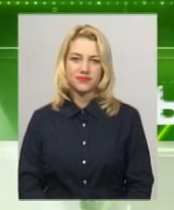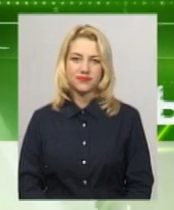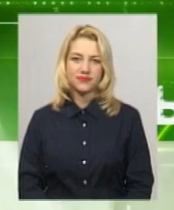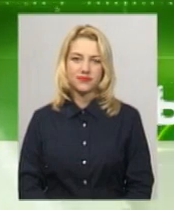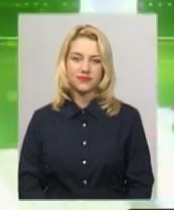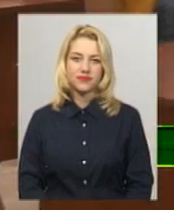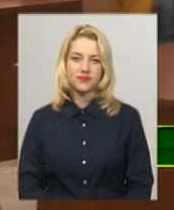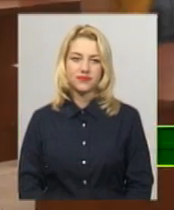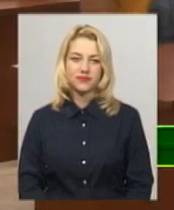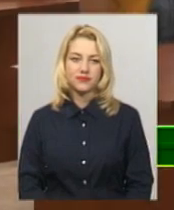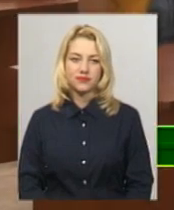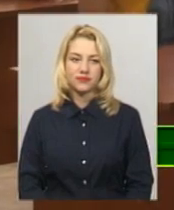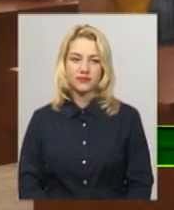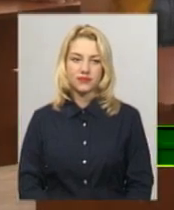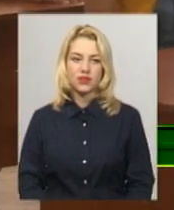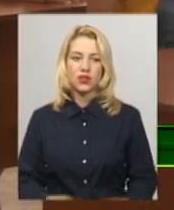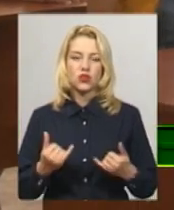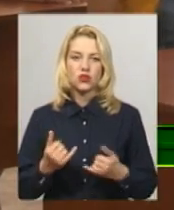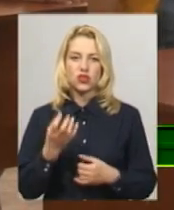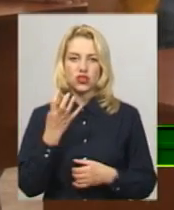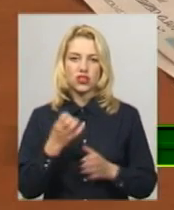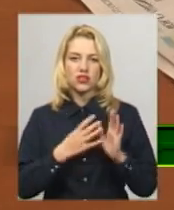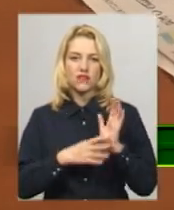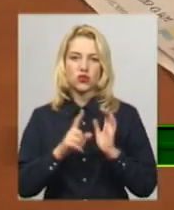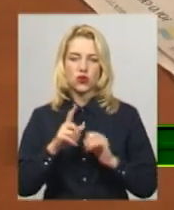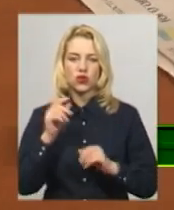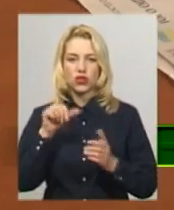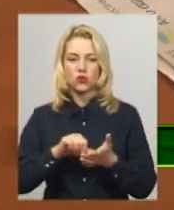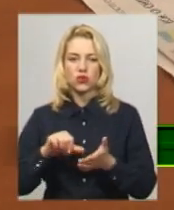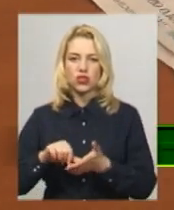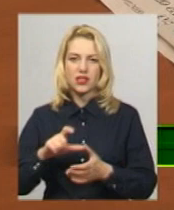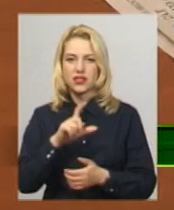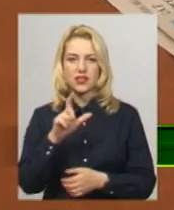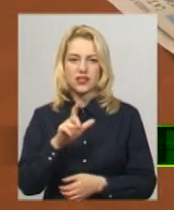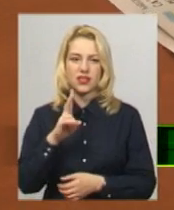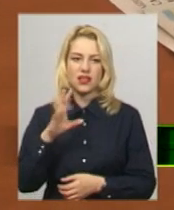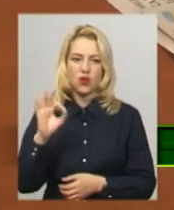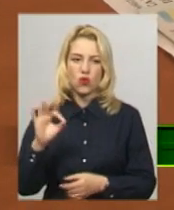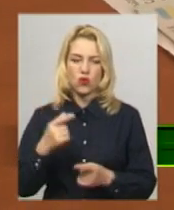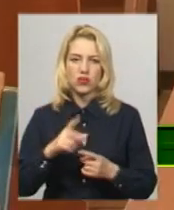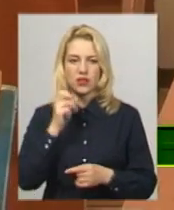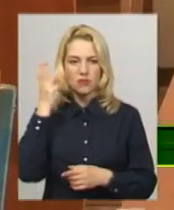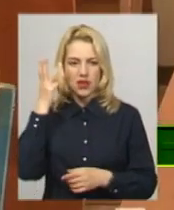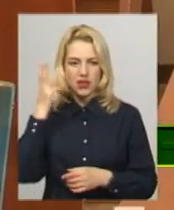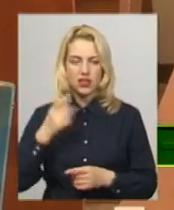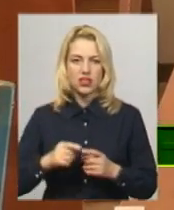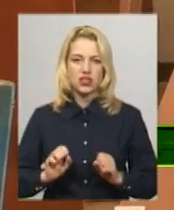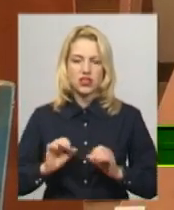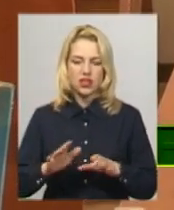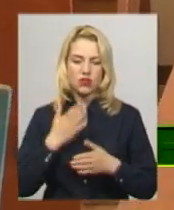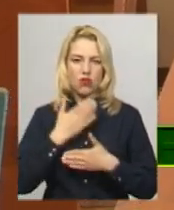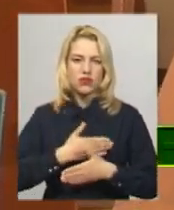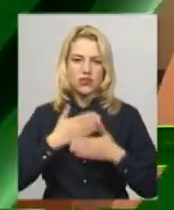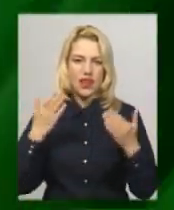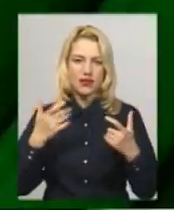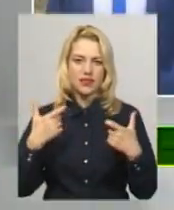Музика Сьогодні 491 учасник зовнішнього незалежного оцінювання з Хмельниччини склав останній